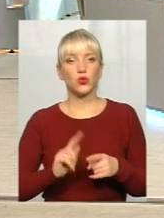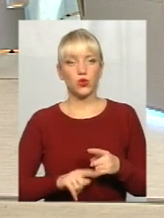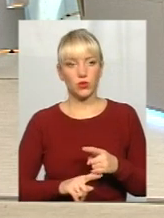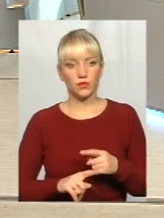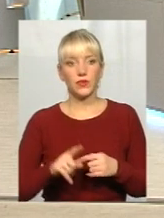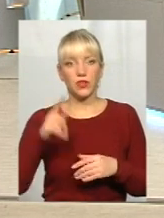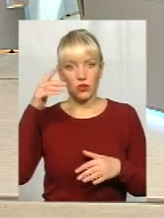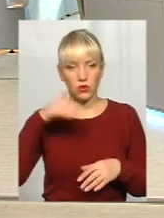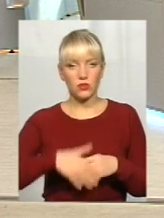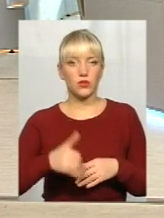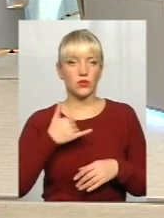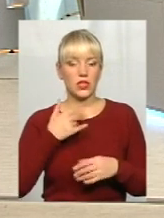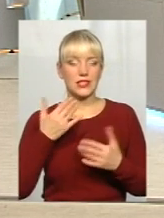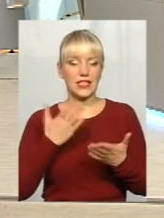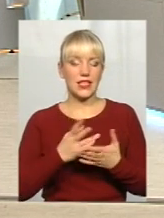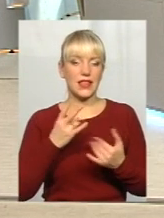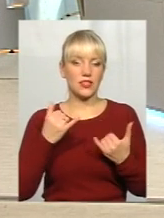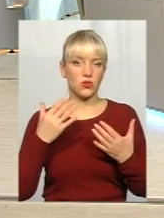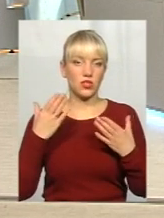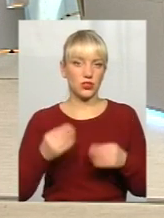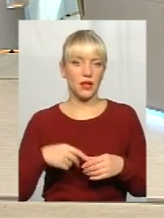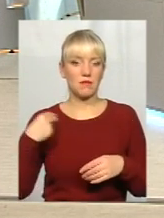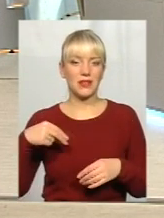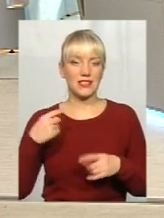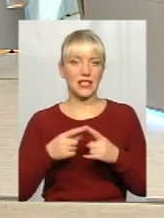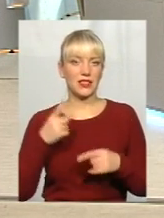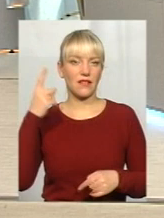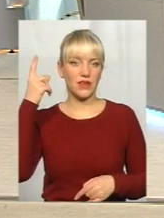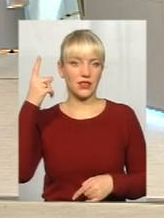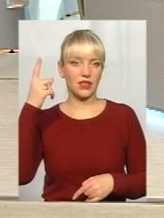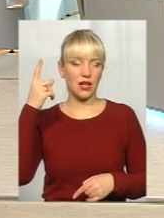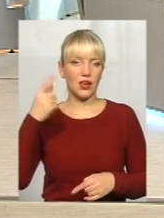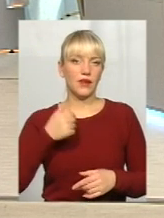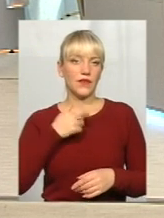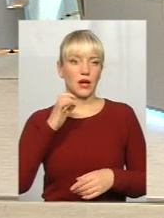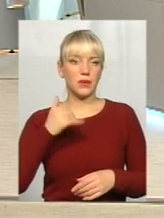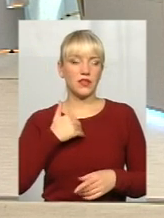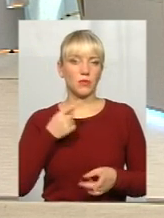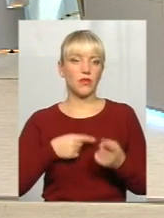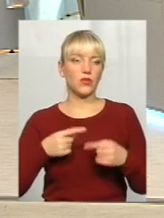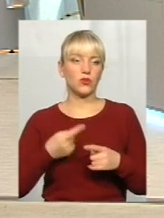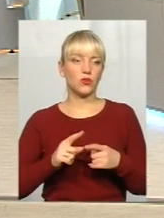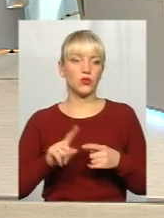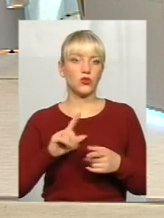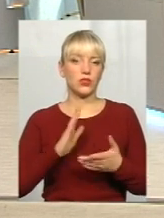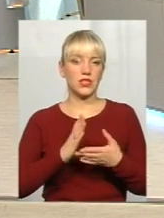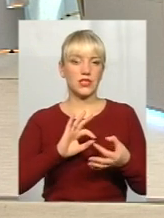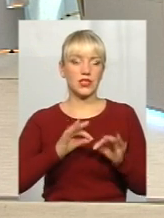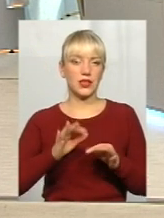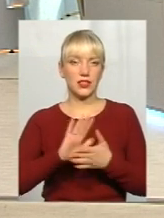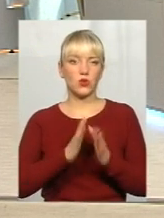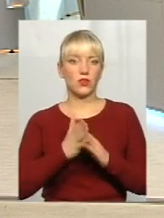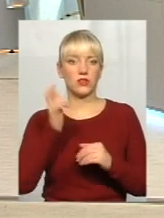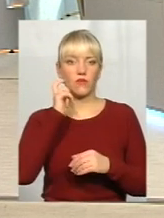ну, ви розумієте, у нас є на сьогоднішній день президентська вертикаль. Я хотів би, знову ж таки, повернутися до того, що дуже складна ситуація в Україні